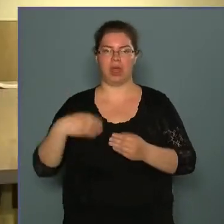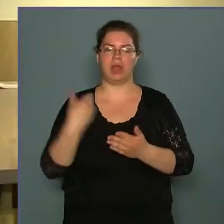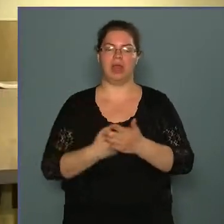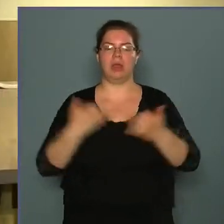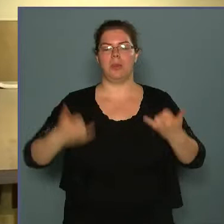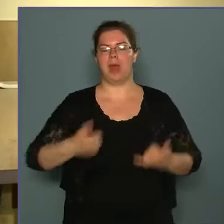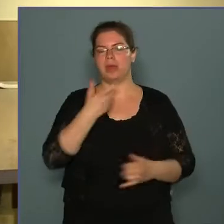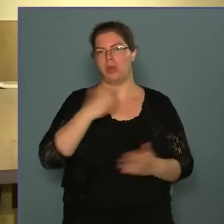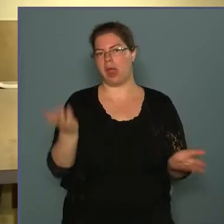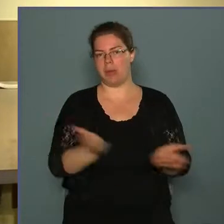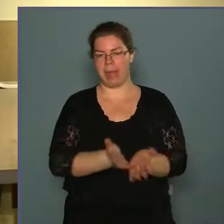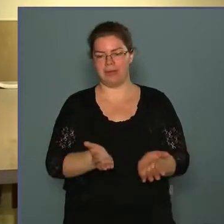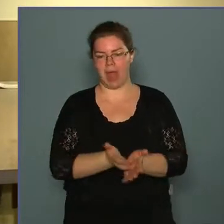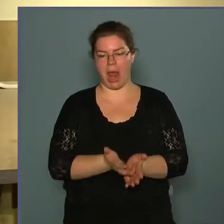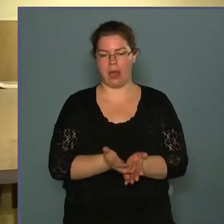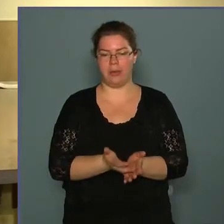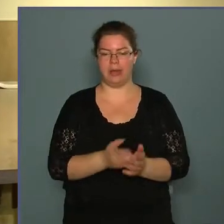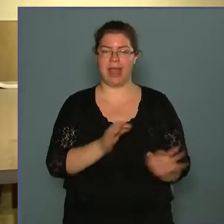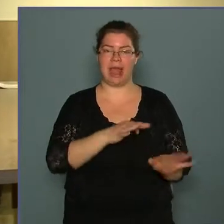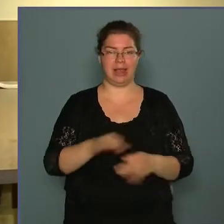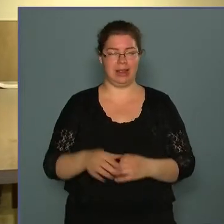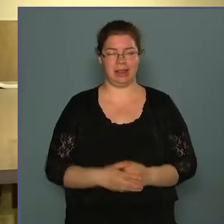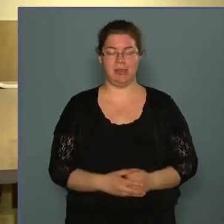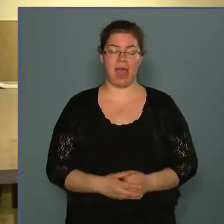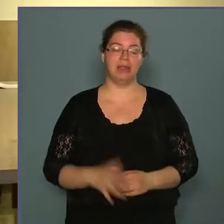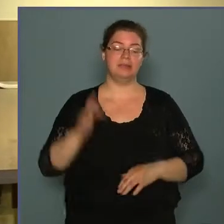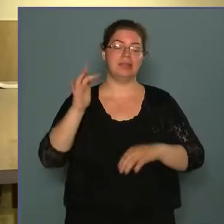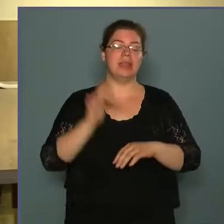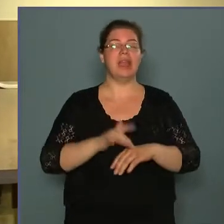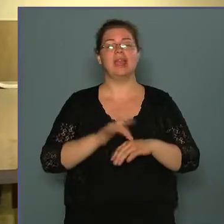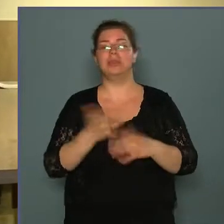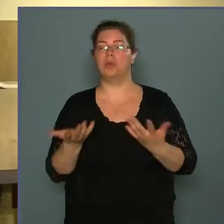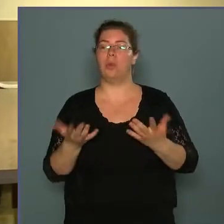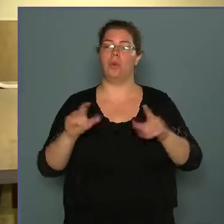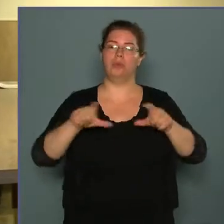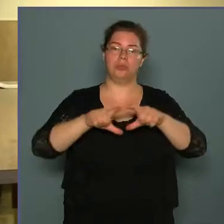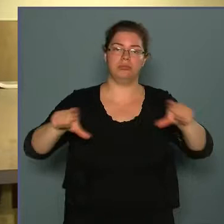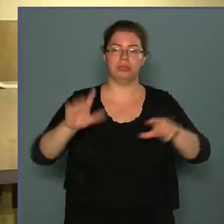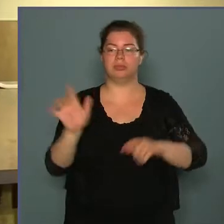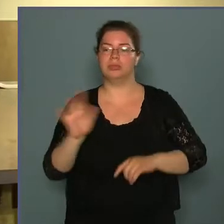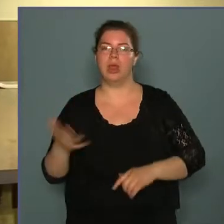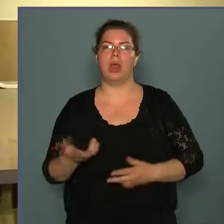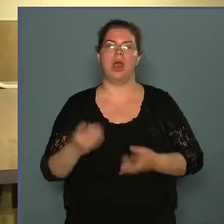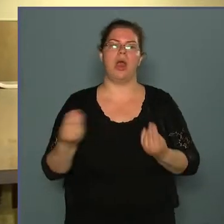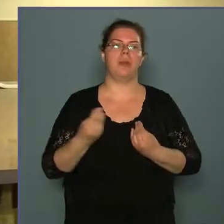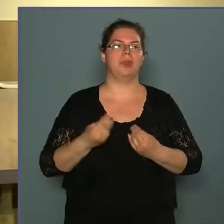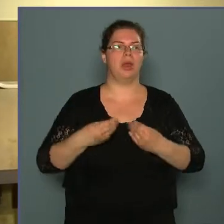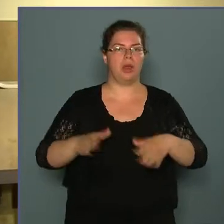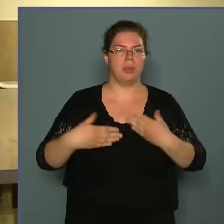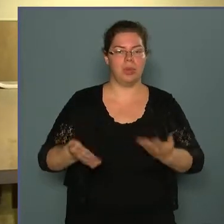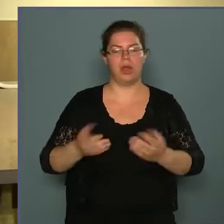a mai kornak megfelelően elkészítve. Érintőképernyős panel, ami mozgatja a szertárkapukat,